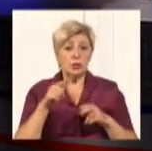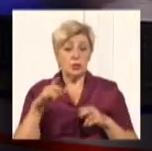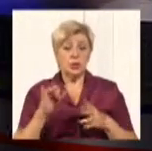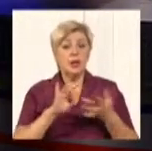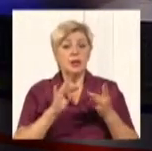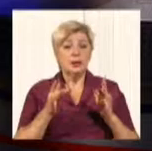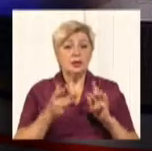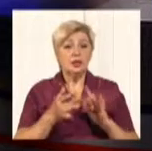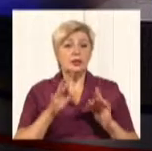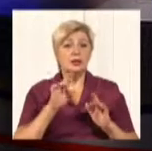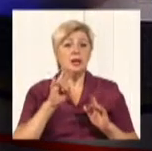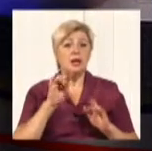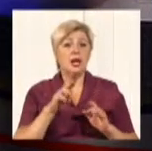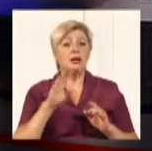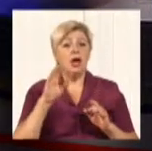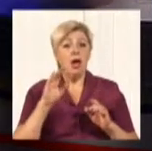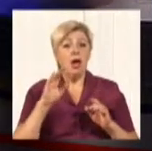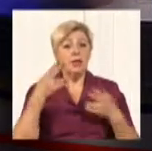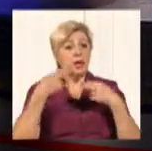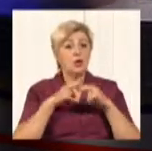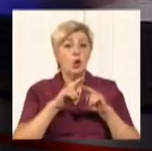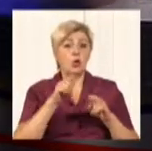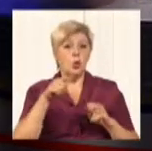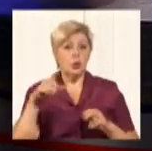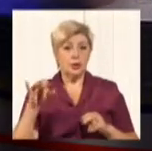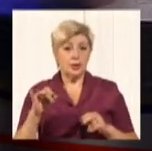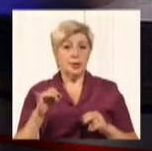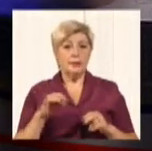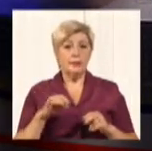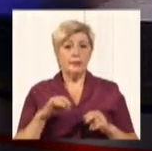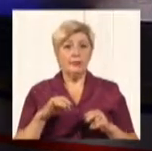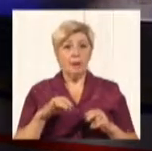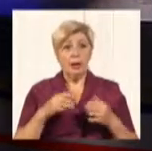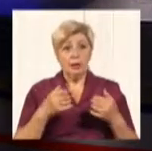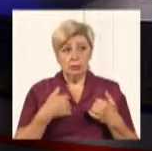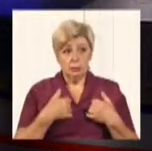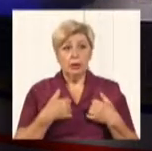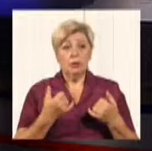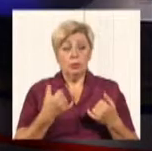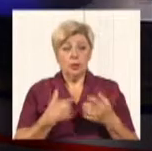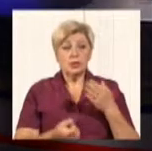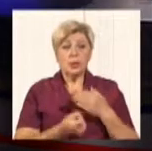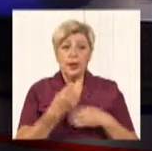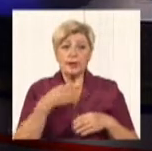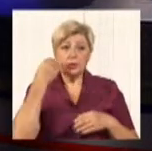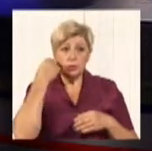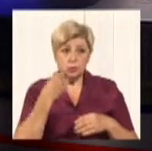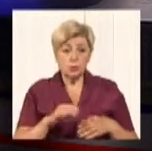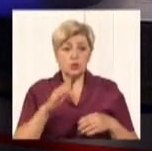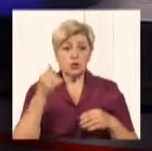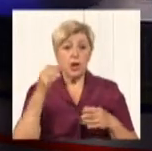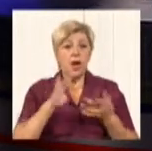інтернет-технології. Тобто, будемо мати, можливо, так краще інтернет? Так, у нас просто буде ресурс, бо зараз, коли